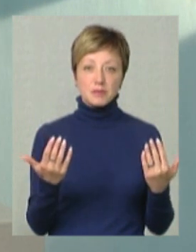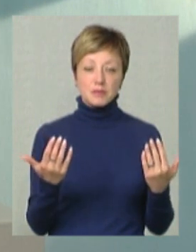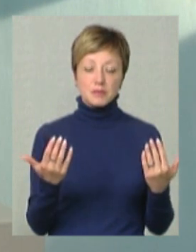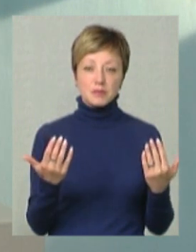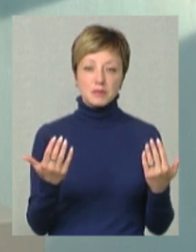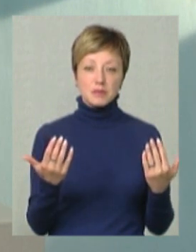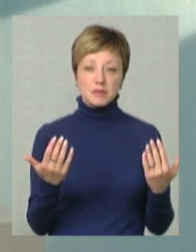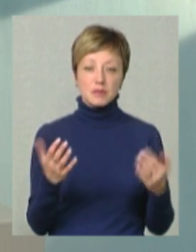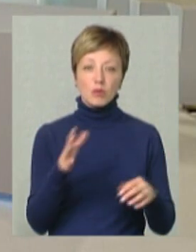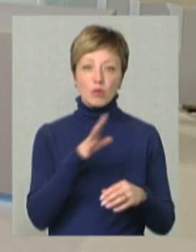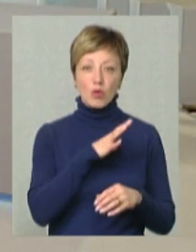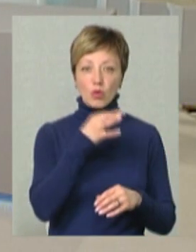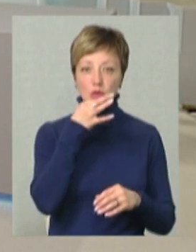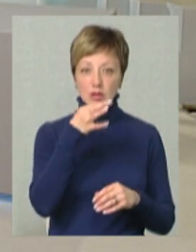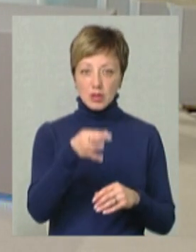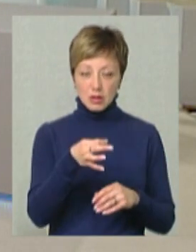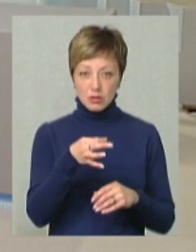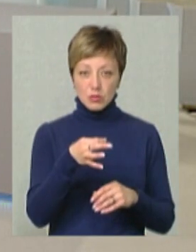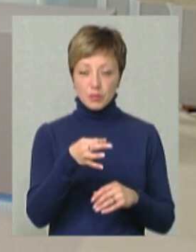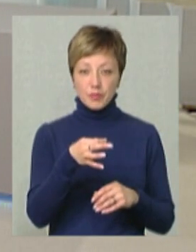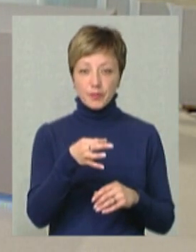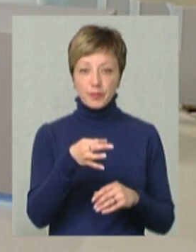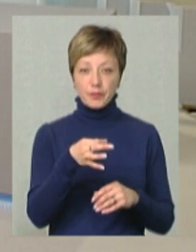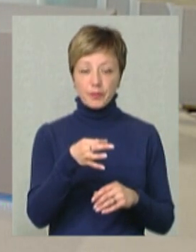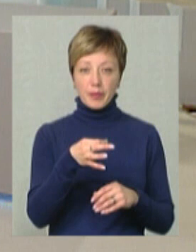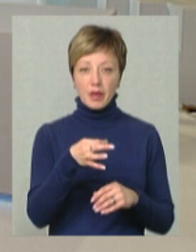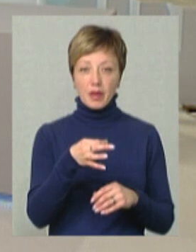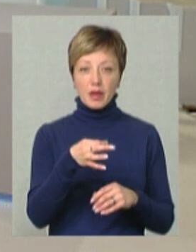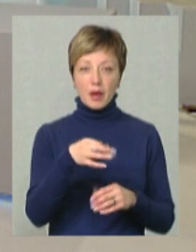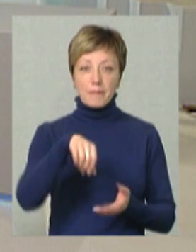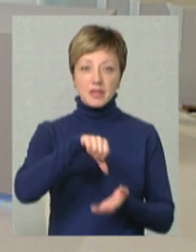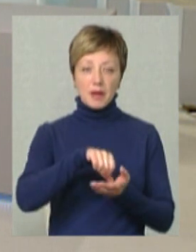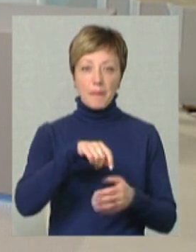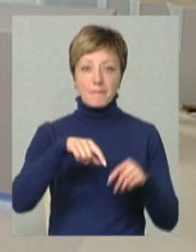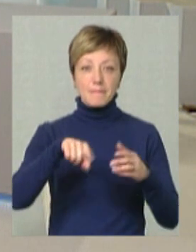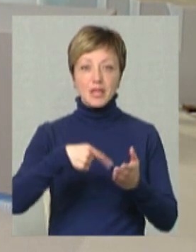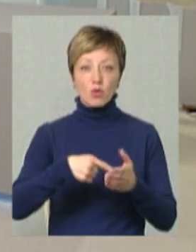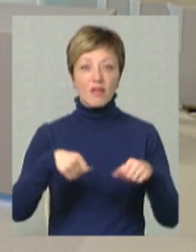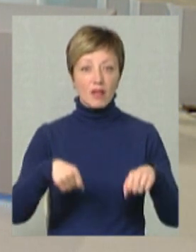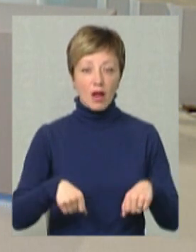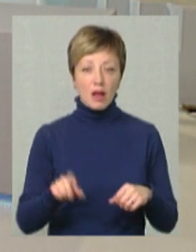було зазначено представницею міської влади, що